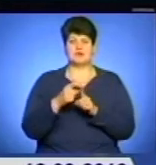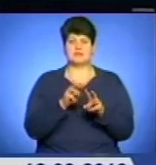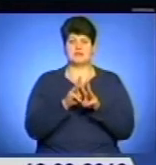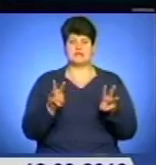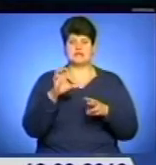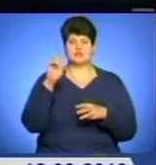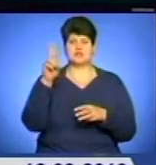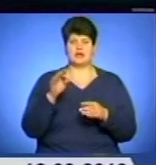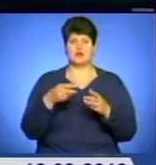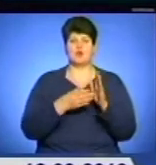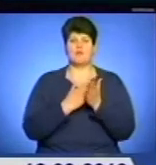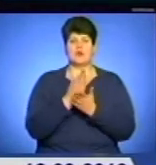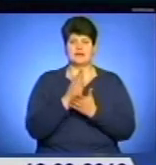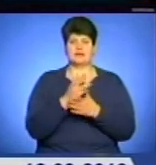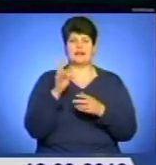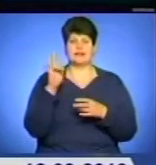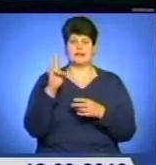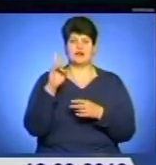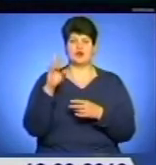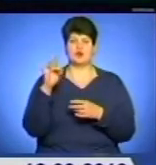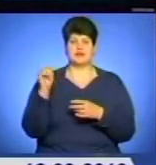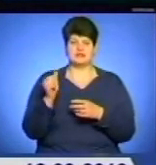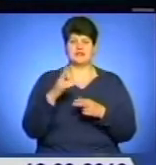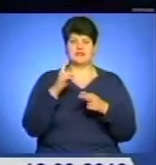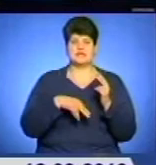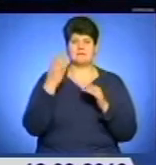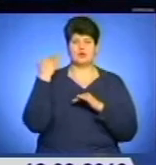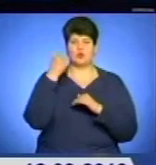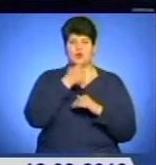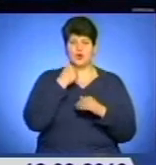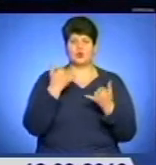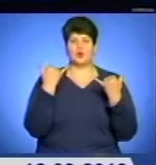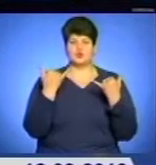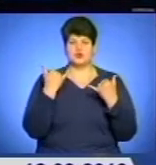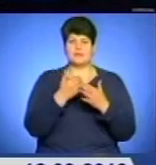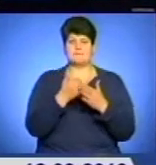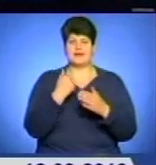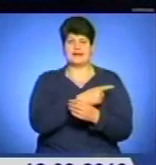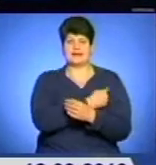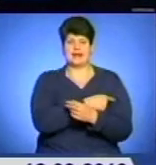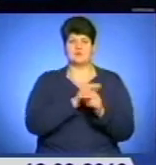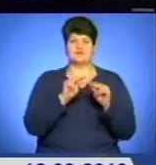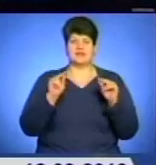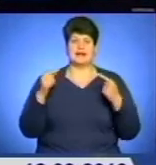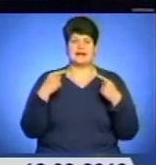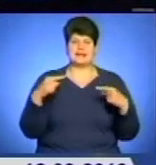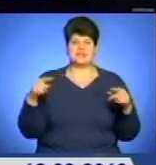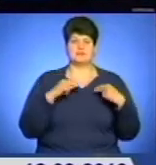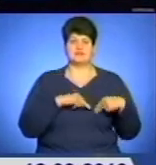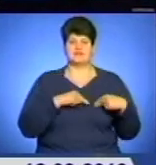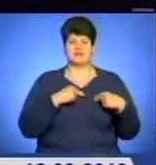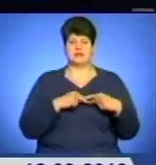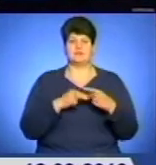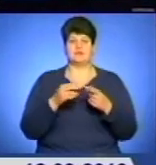соціальної політики Наталії Королевської, на відміну від кінця минулого року, сьогодні перед лікарями, учителями та іншими працівниками бюджетної